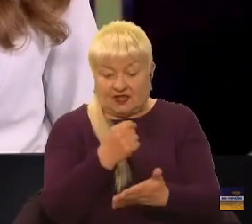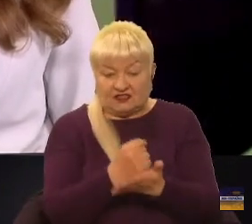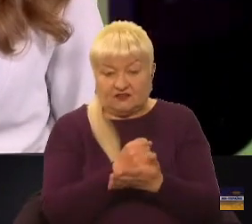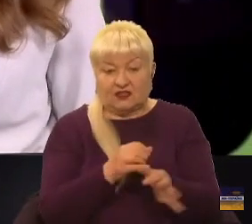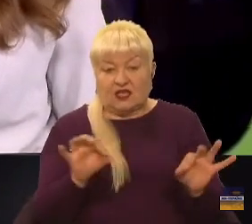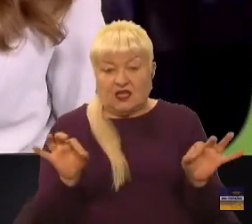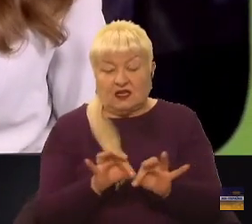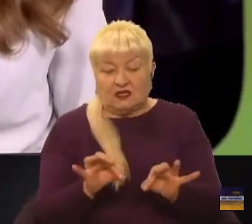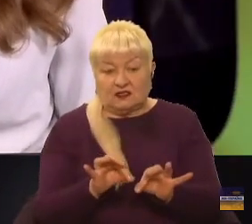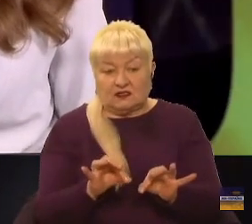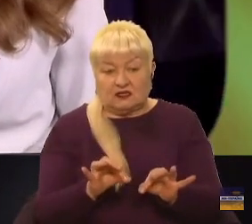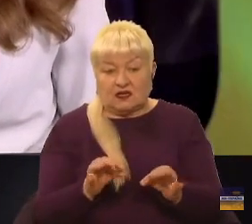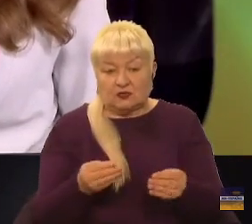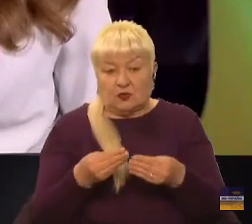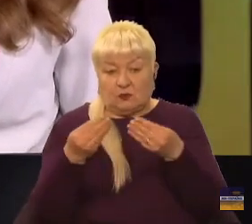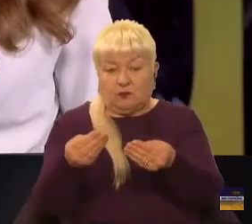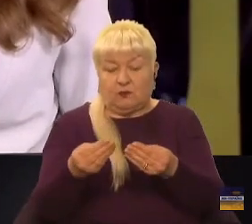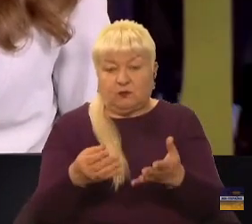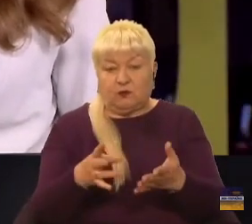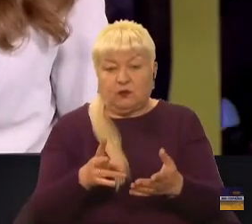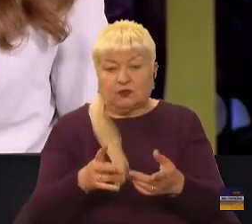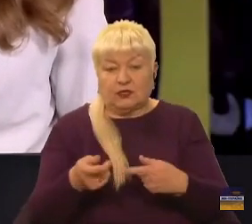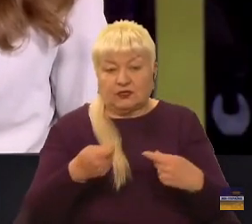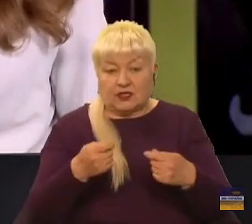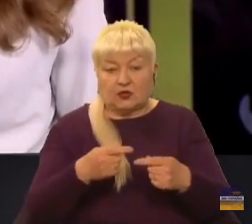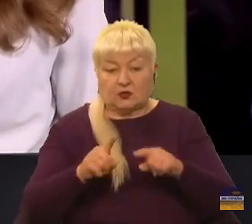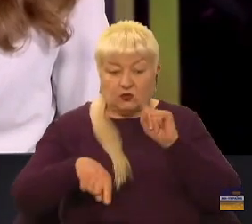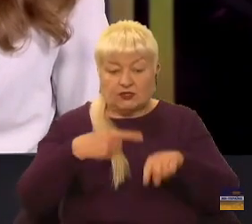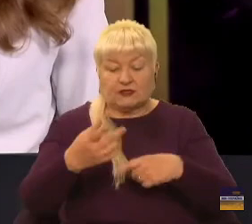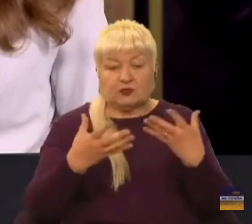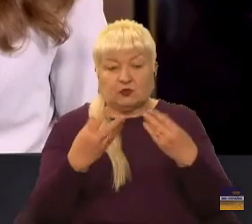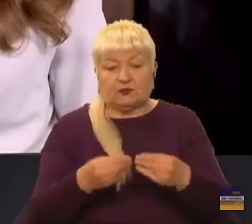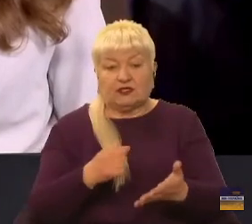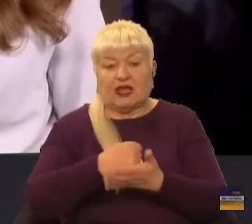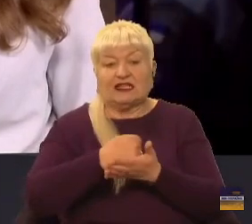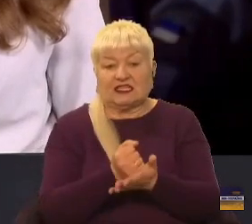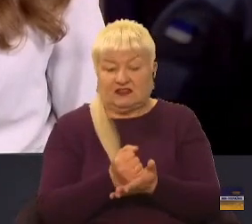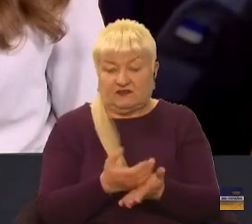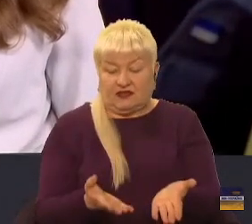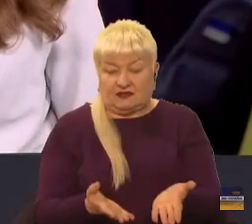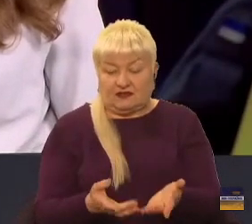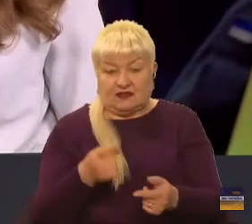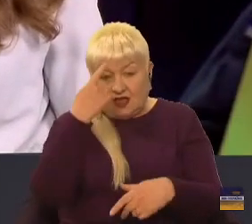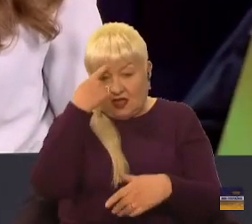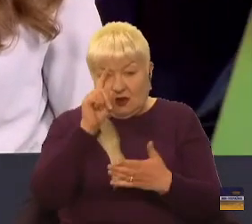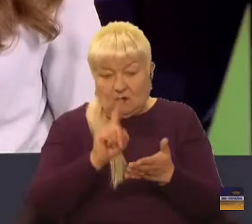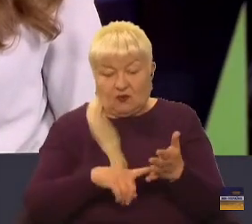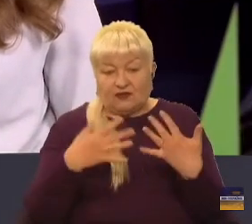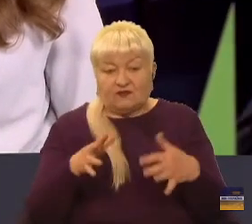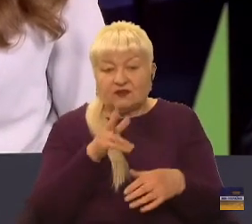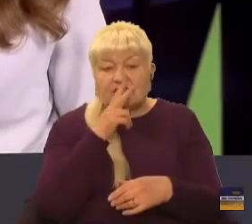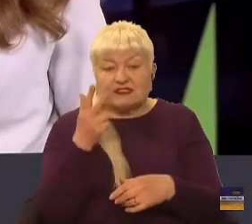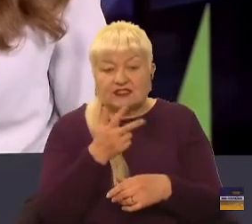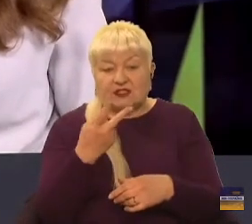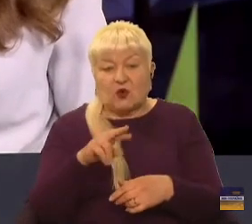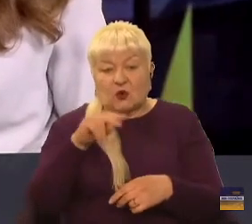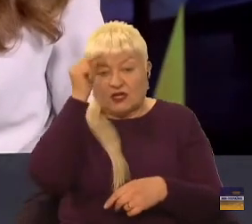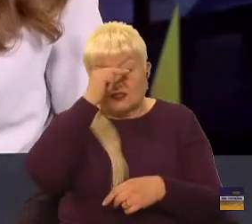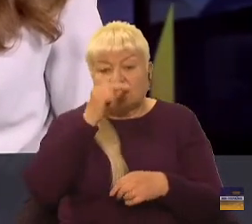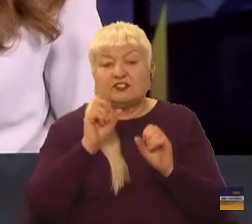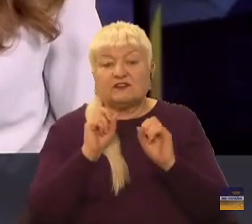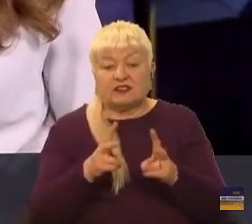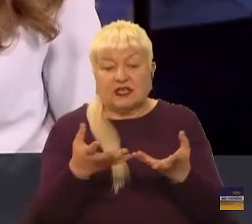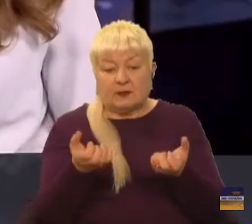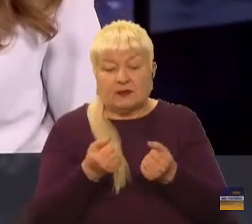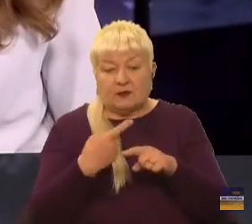і одразу подали на уряд, і ледь на наступний день, так мовити, затвердили. Повірте мені, вже за три роки я навчився, як приймаються